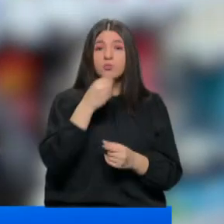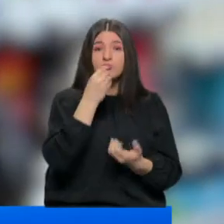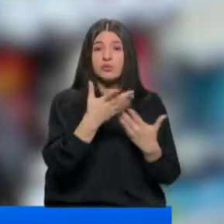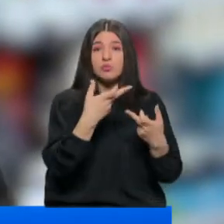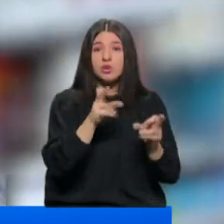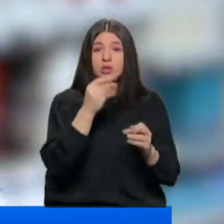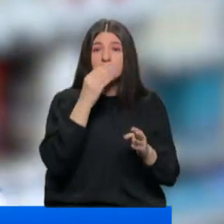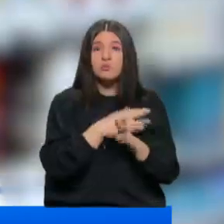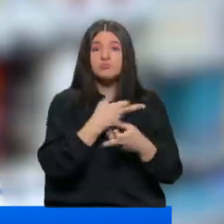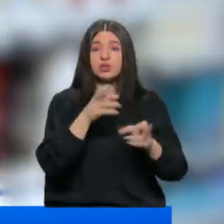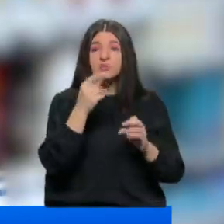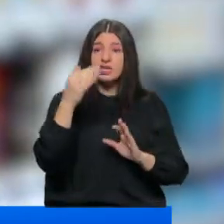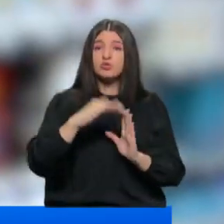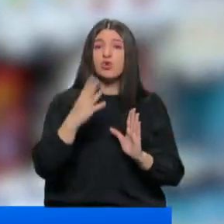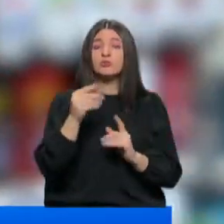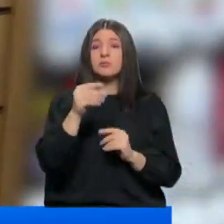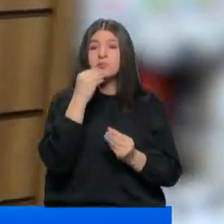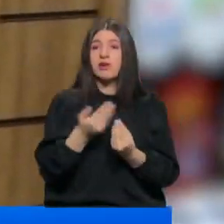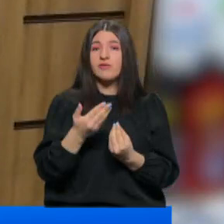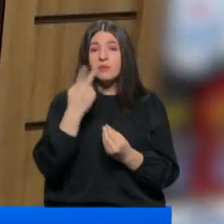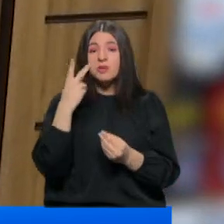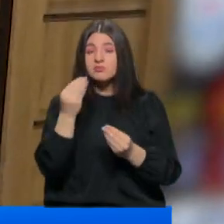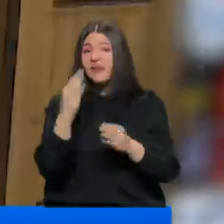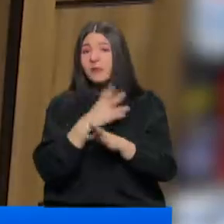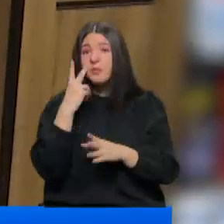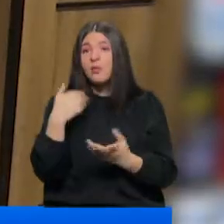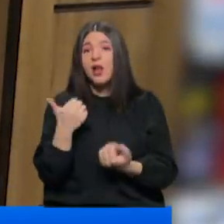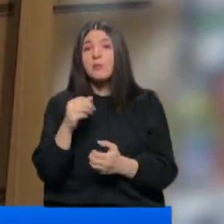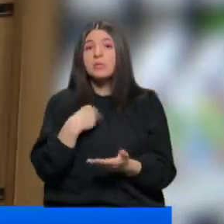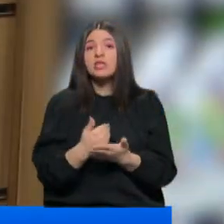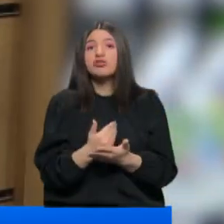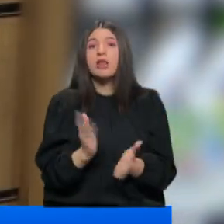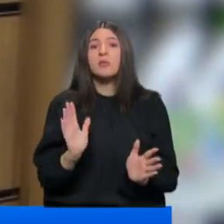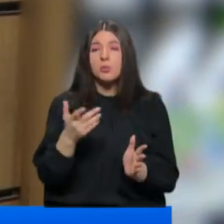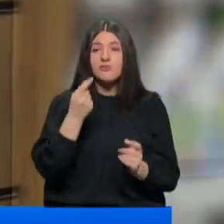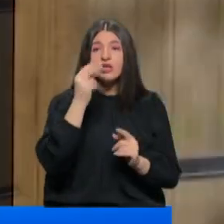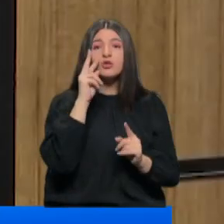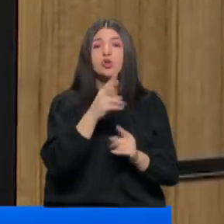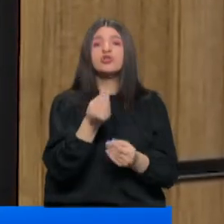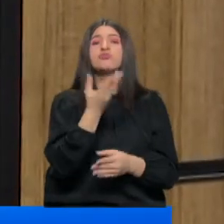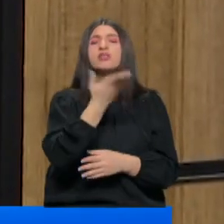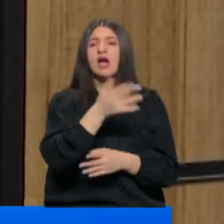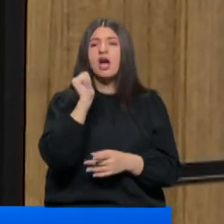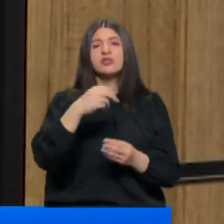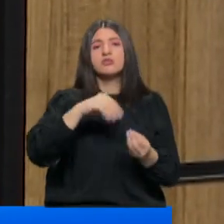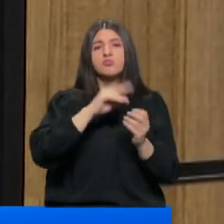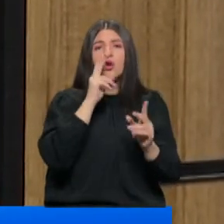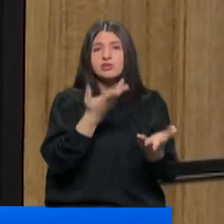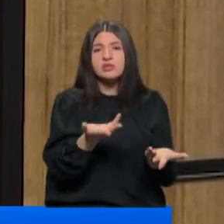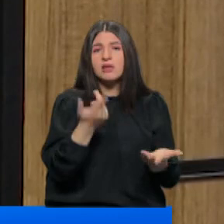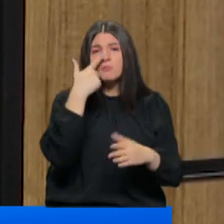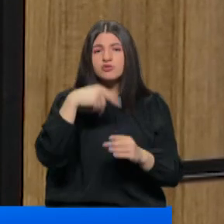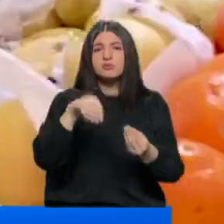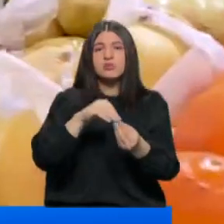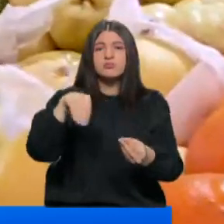an boş, erzağım boş, biraz daha düşmeli. Meyvelere bakıyorsun bak meyve alamıyorum ben, geçinemiyorum ben. Fiyatlara yansımaz yani. Her gün zam görüyor zaten. Her gün